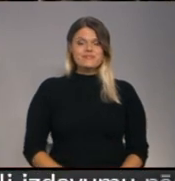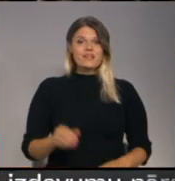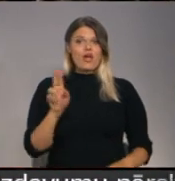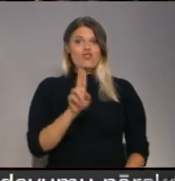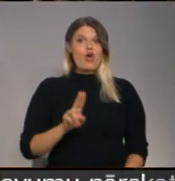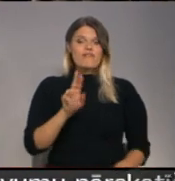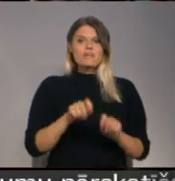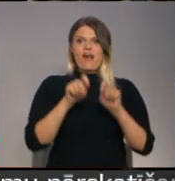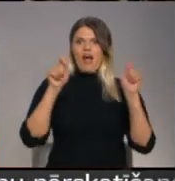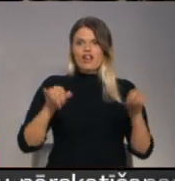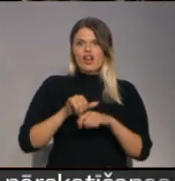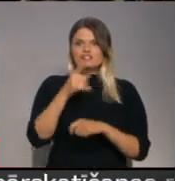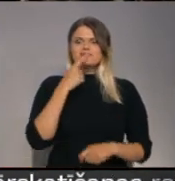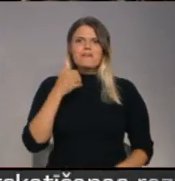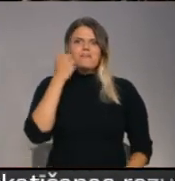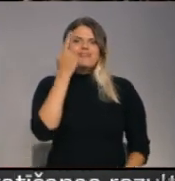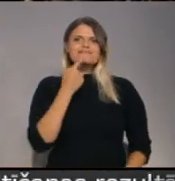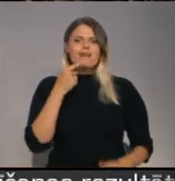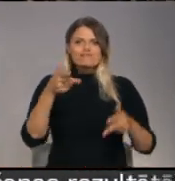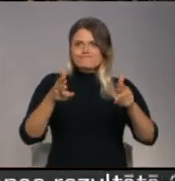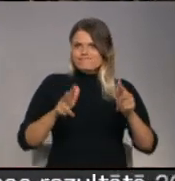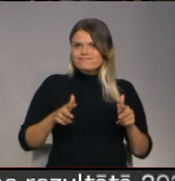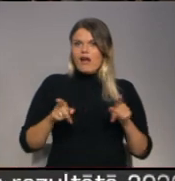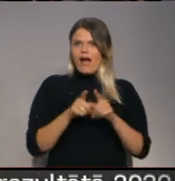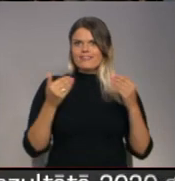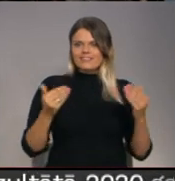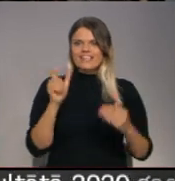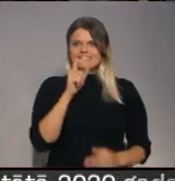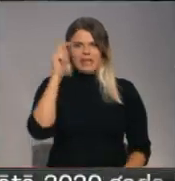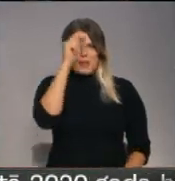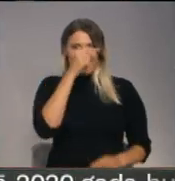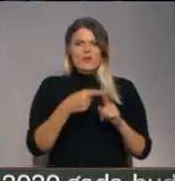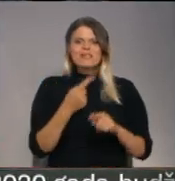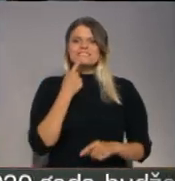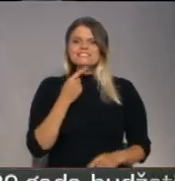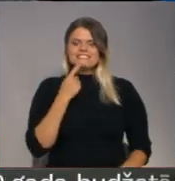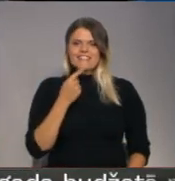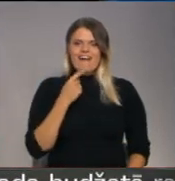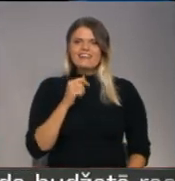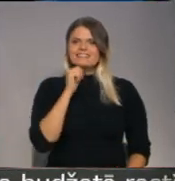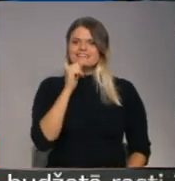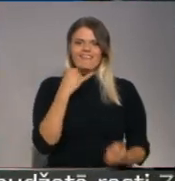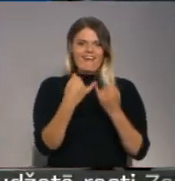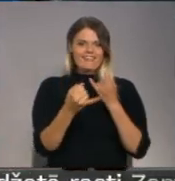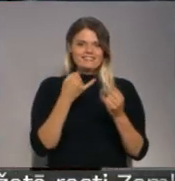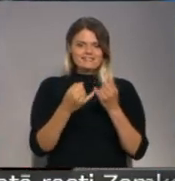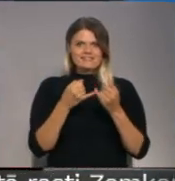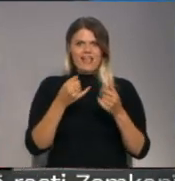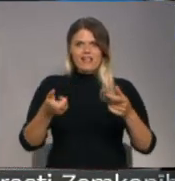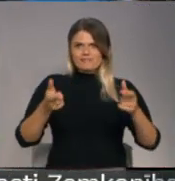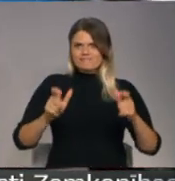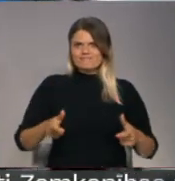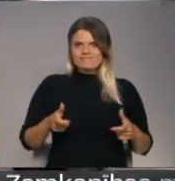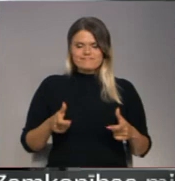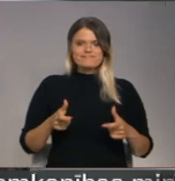novembrī atklātā lidmašīna sarkana balts sarkaniem sāniem, gan tagad ar zili melno un sarkana zelta zelta no krāsojumu ir Baltika lidojuma grafikā